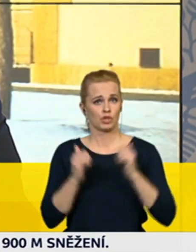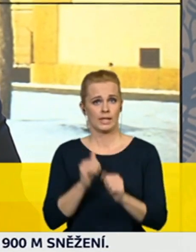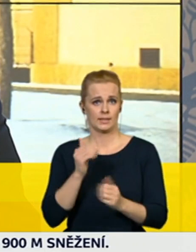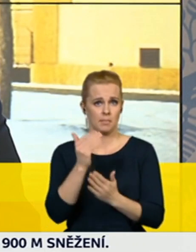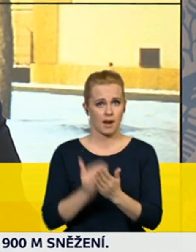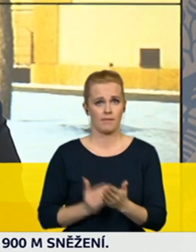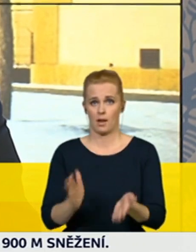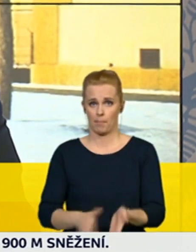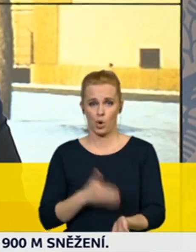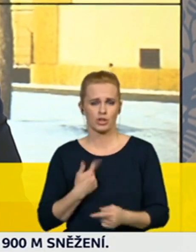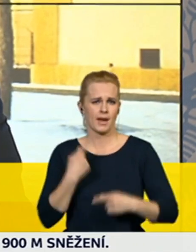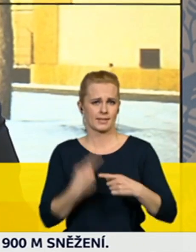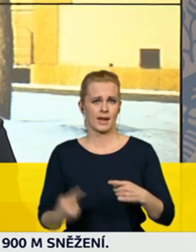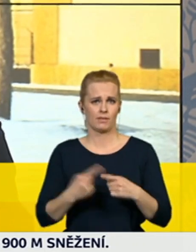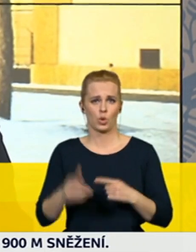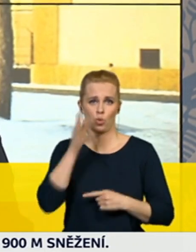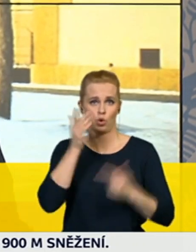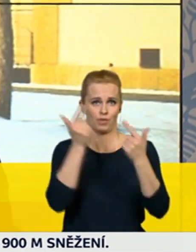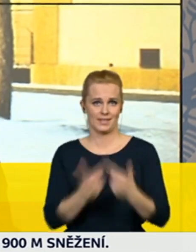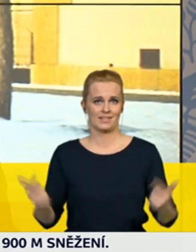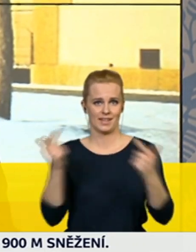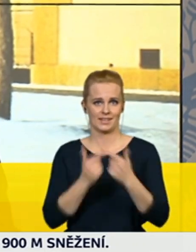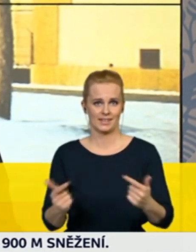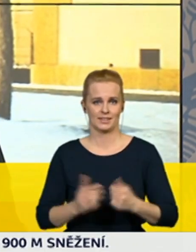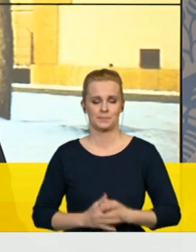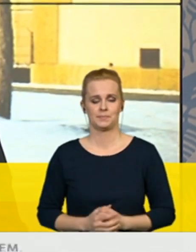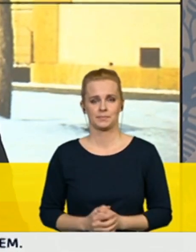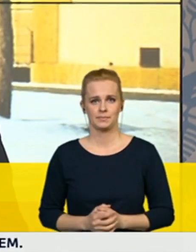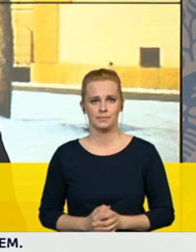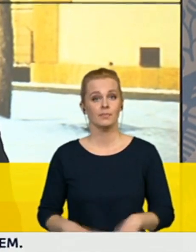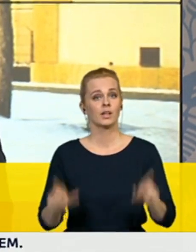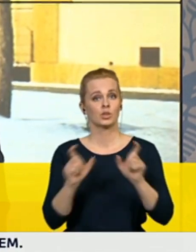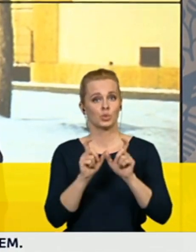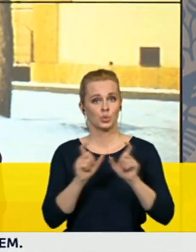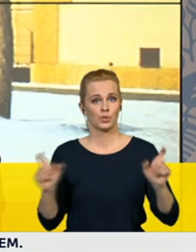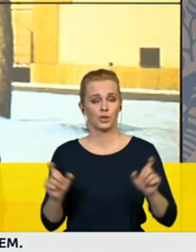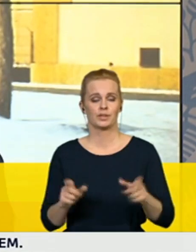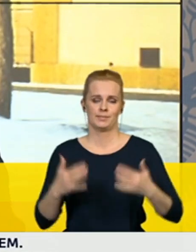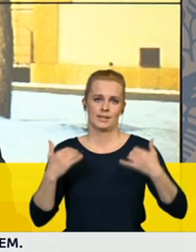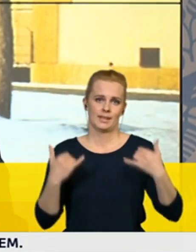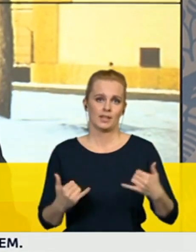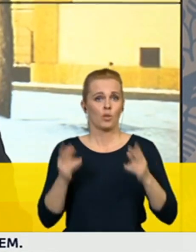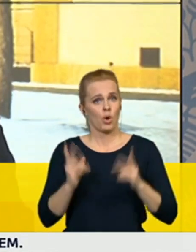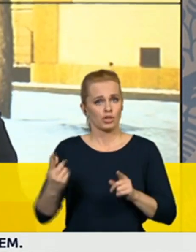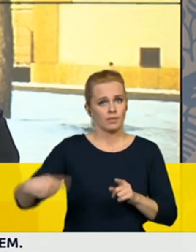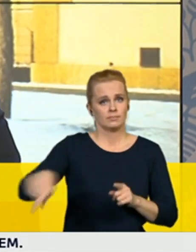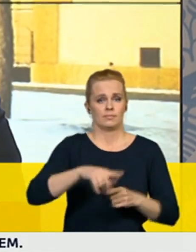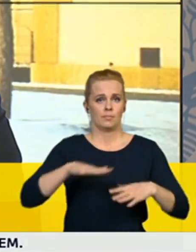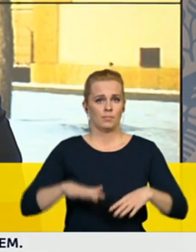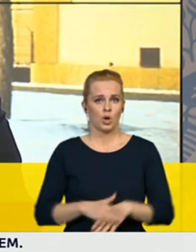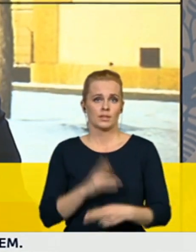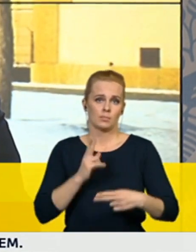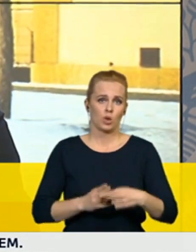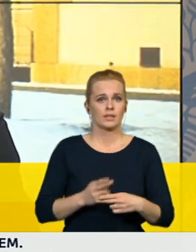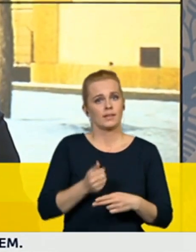my vám za chvíli vyslíme konkrétně, o co se jedná, protože možná se vám zdálo v posledních dnech a